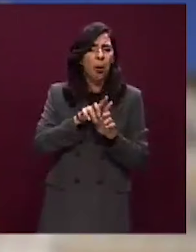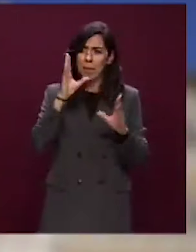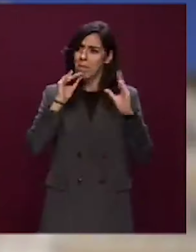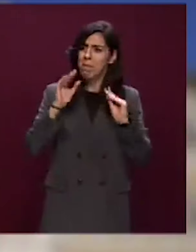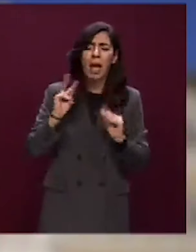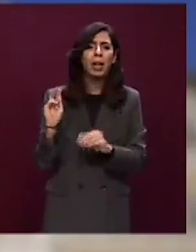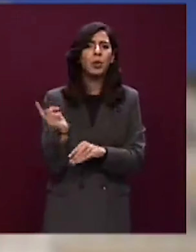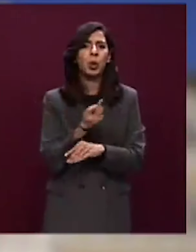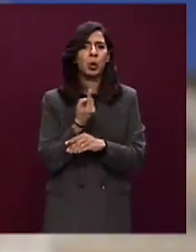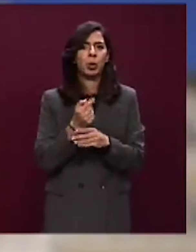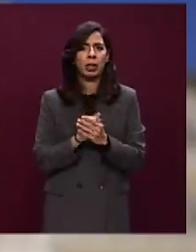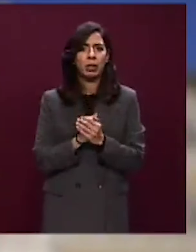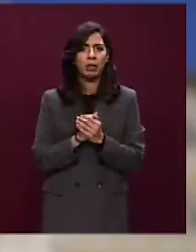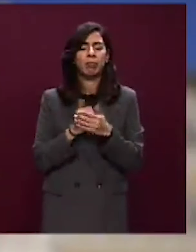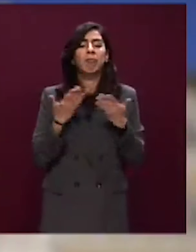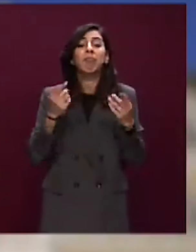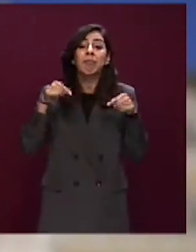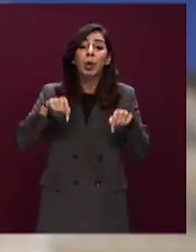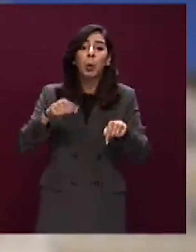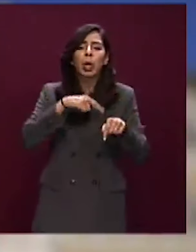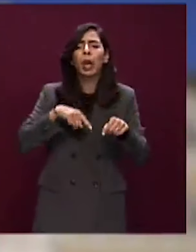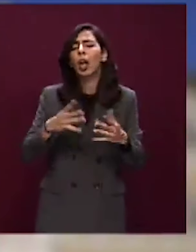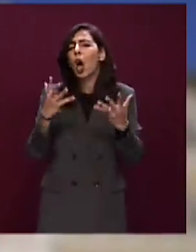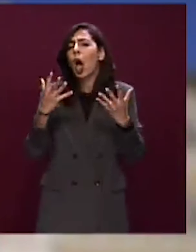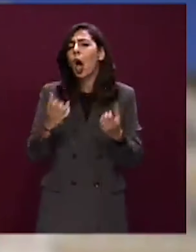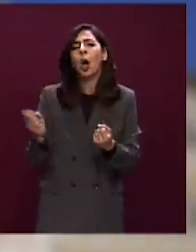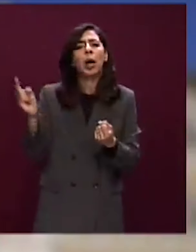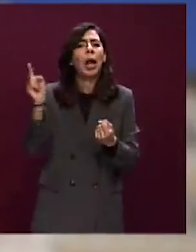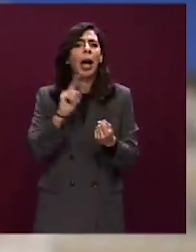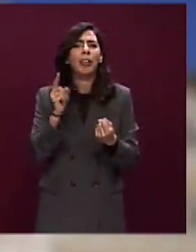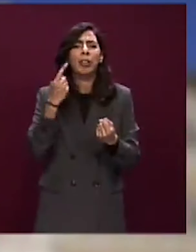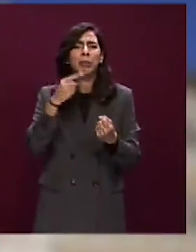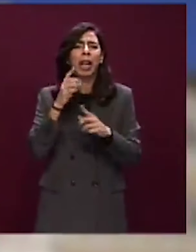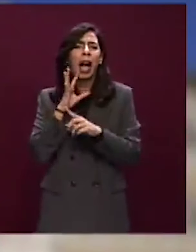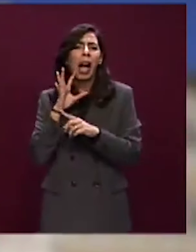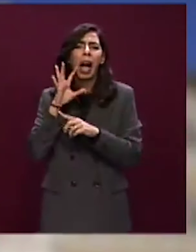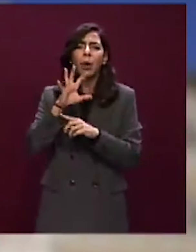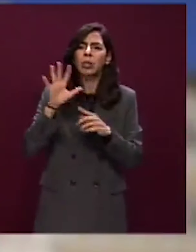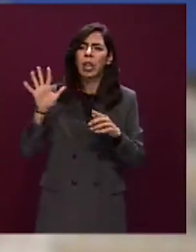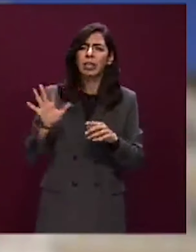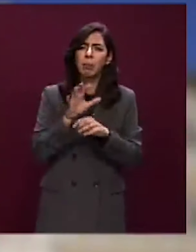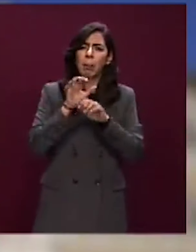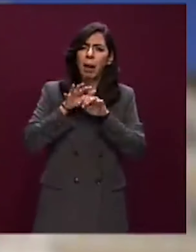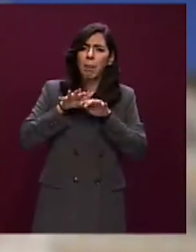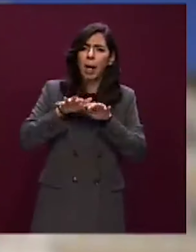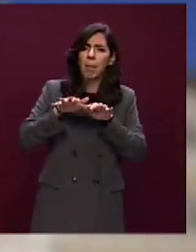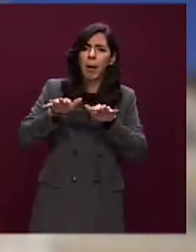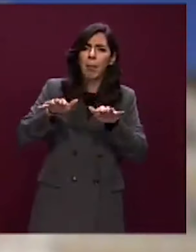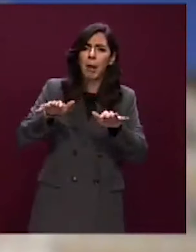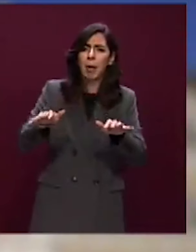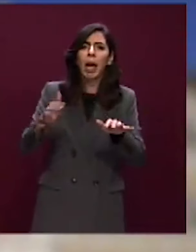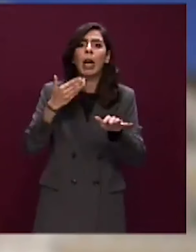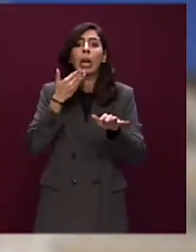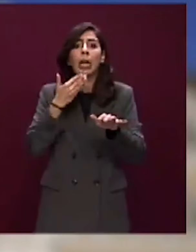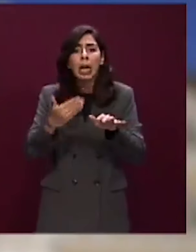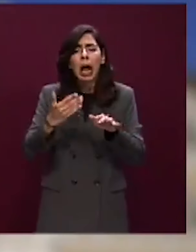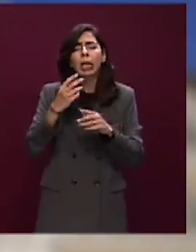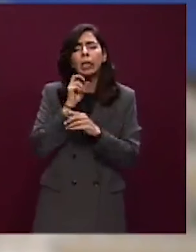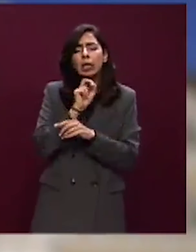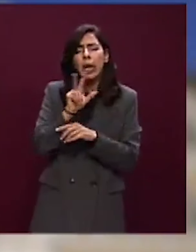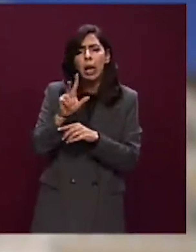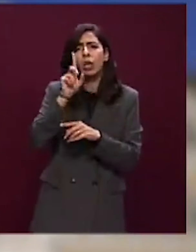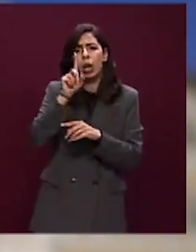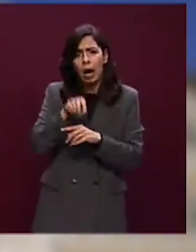accettiamo quell'accusa che sta avanzando sui mezzi di informazione tramite dichiarazioni anche della Presidente del